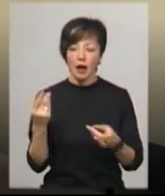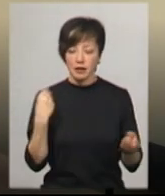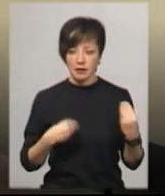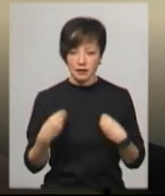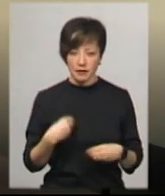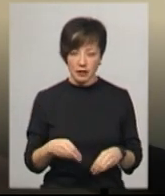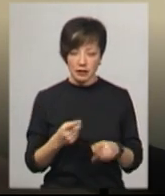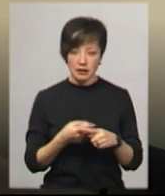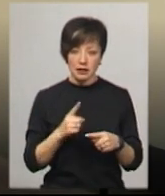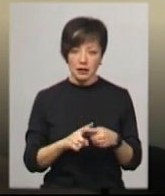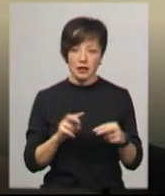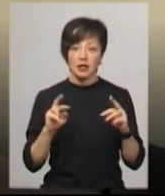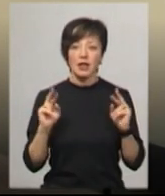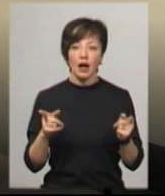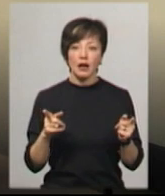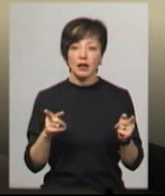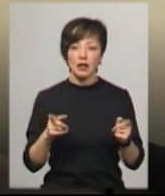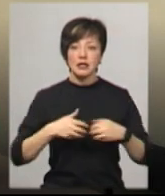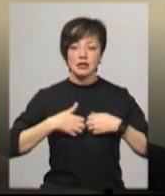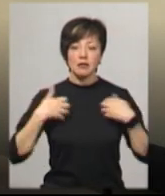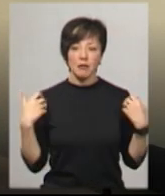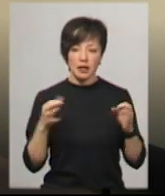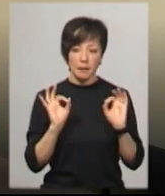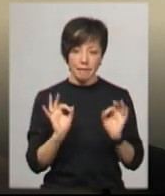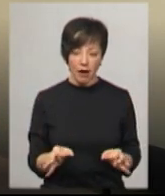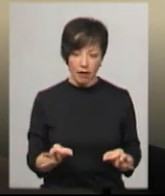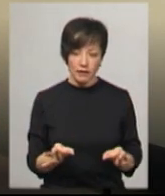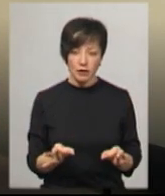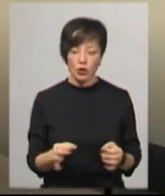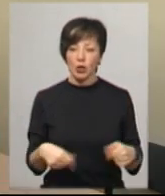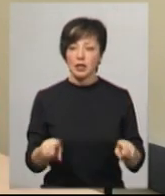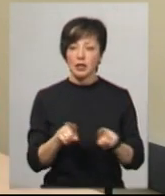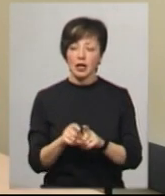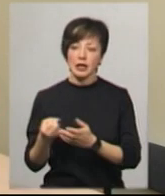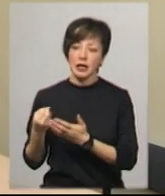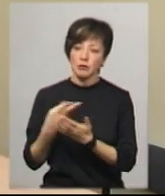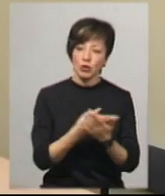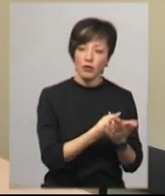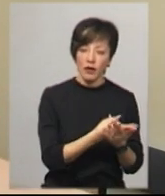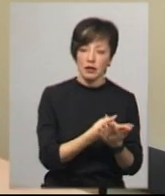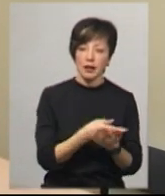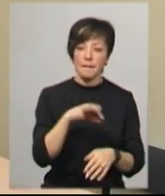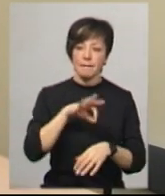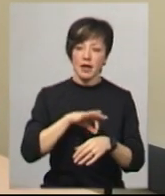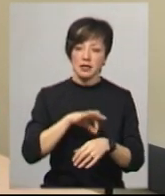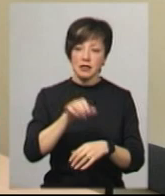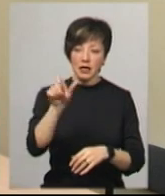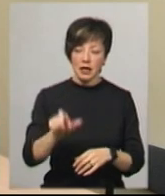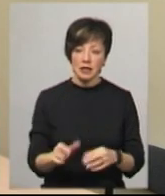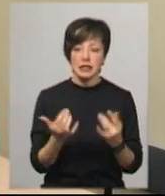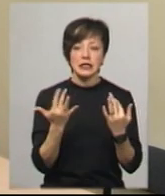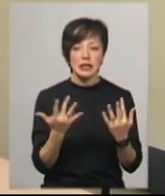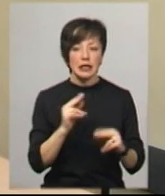індивідуального захисту, як її знімати правильно, також як транспортувати безпосередньо пацієнта, скільки